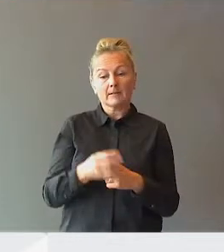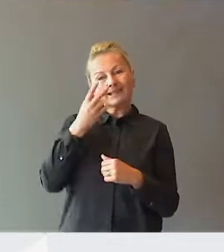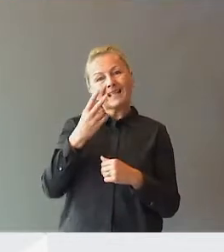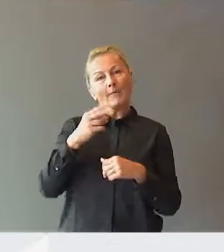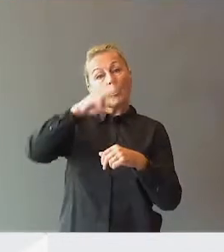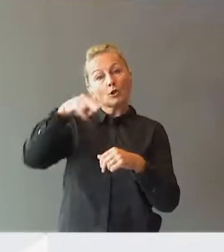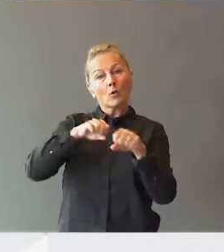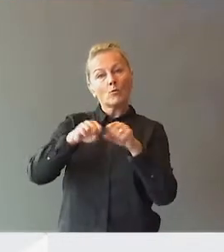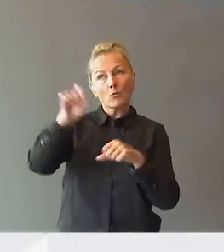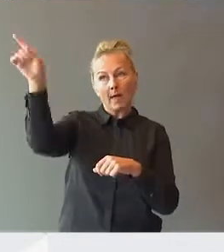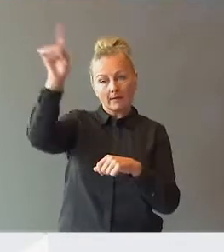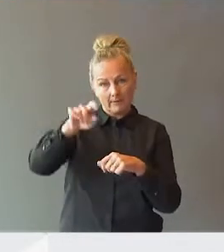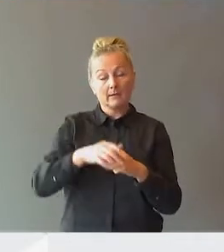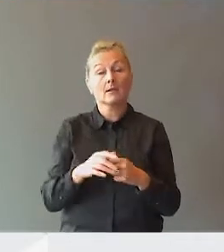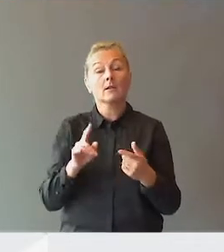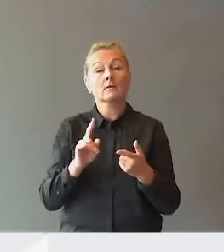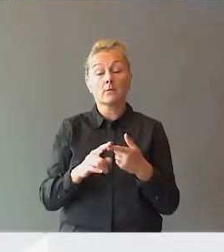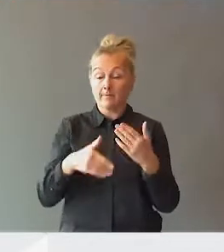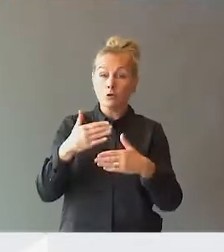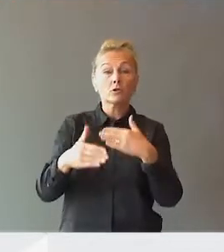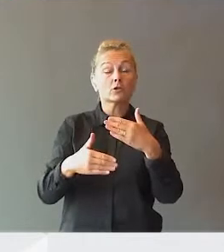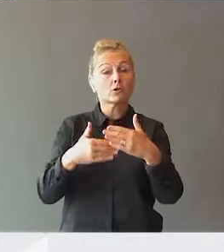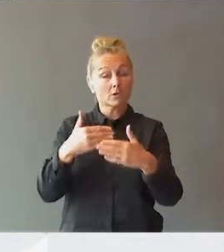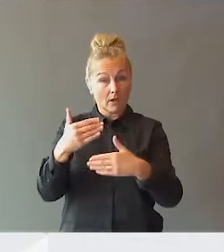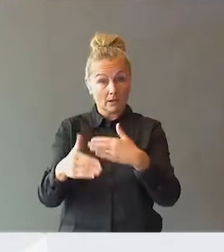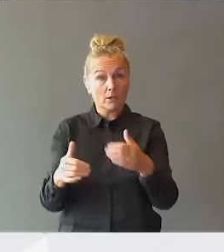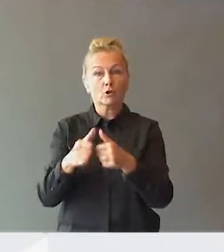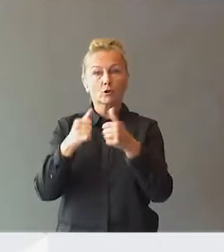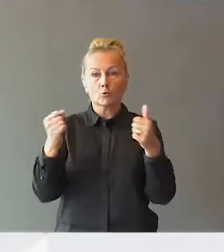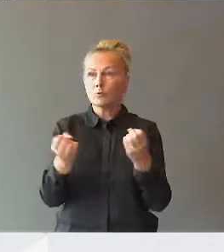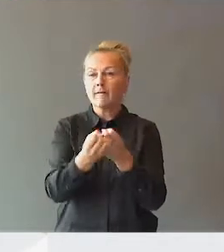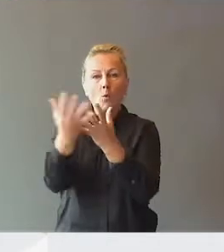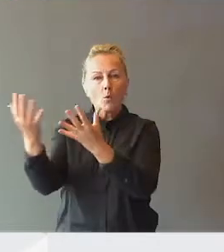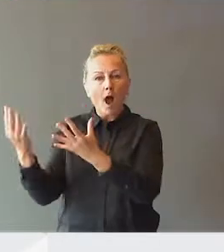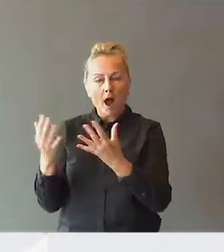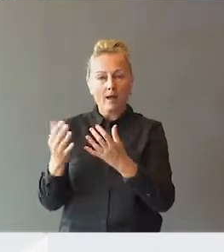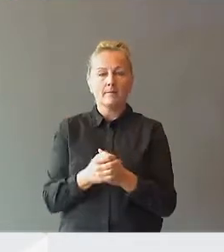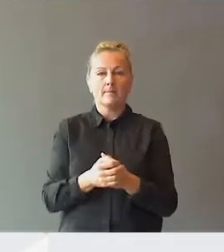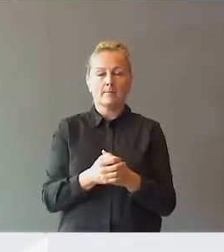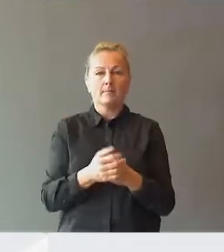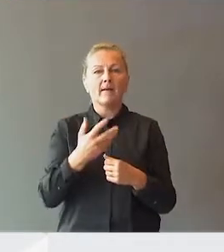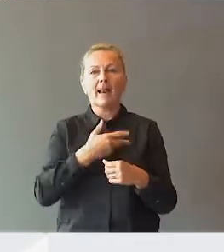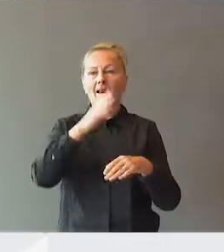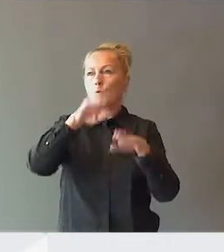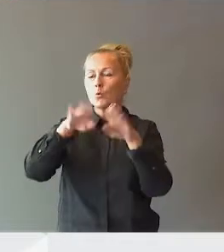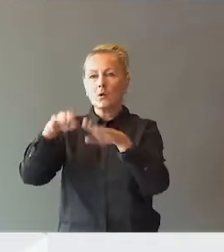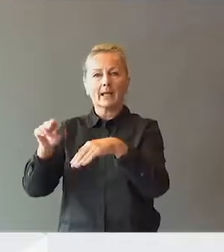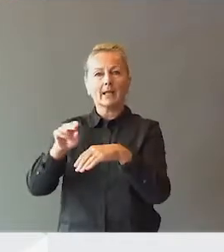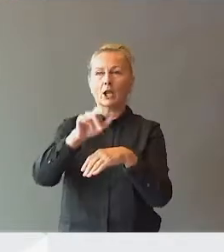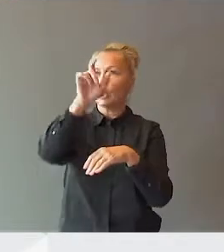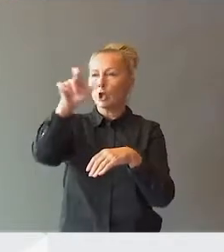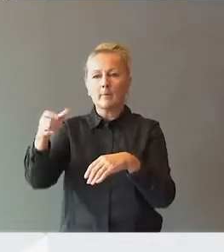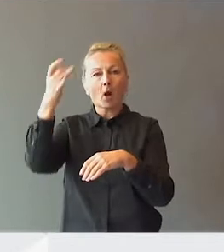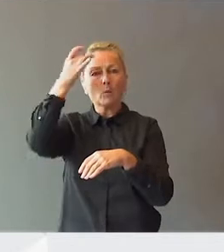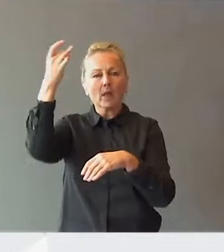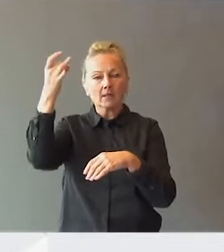norske kommuner for eksempel, som fortsatt er en stor flora, med veldig ulike typer av